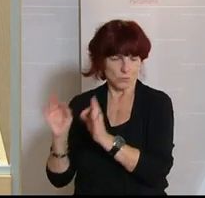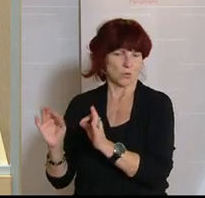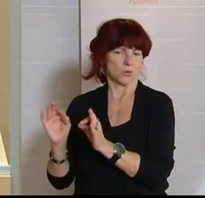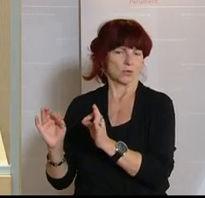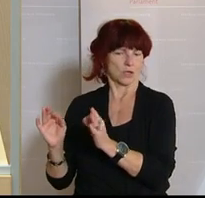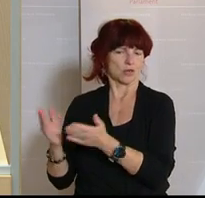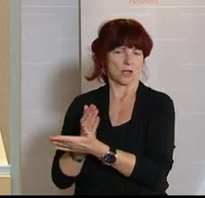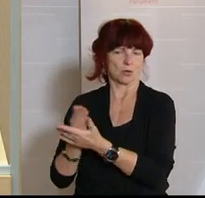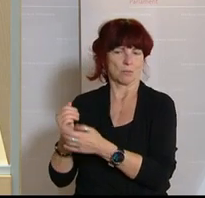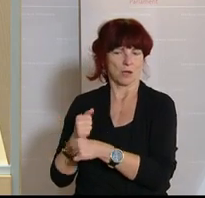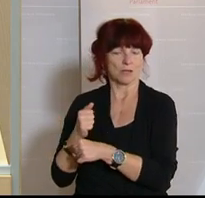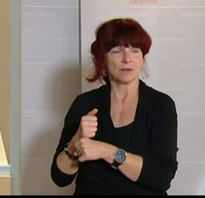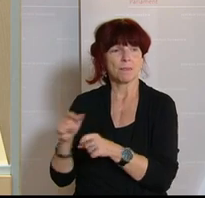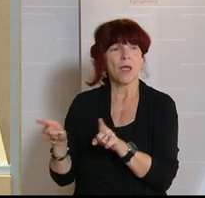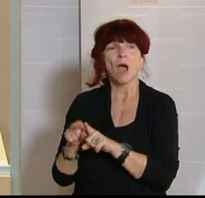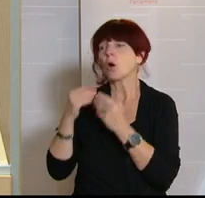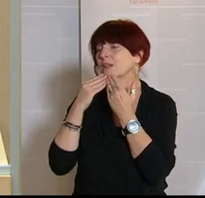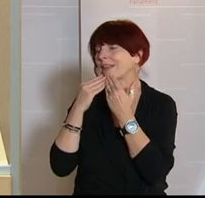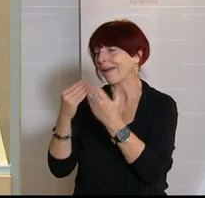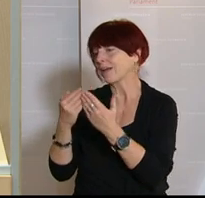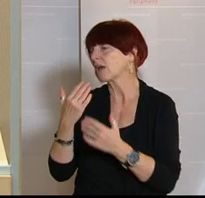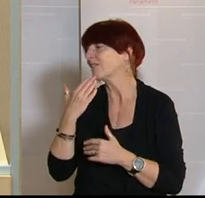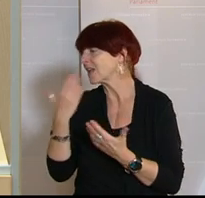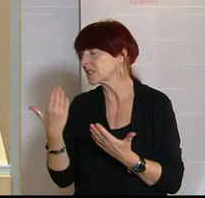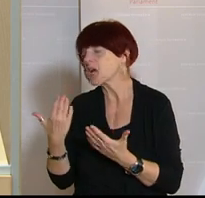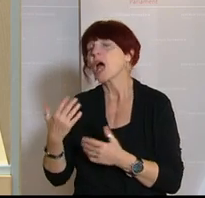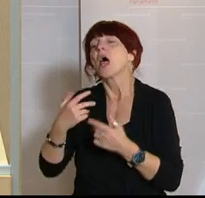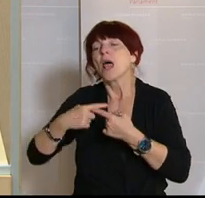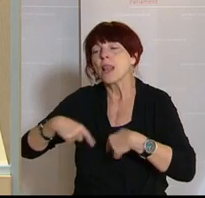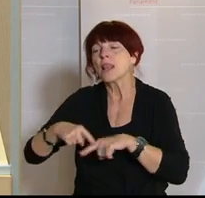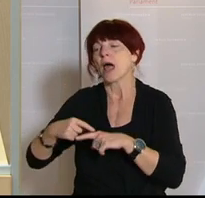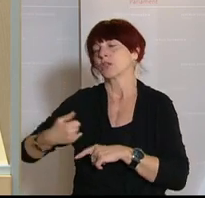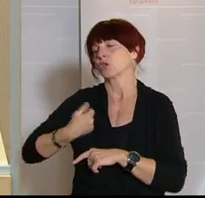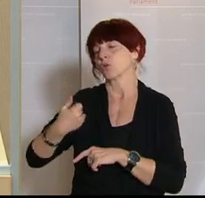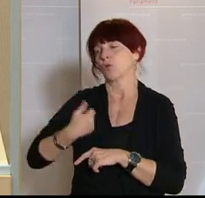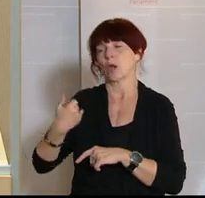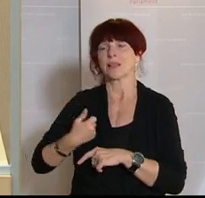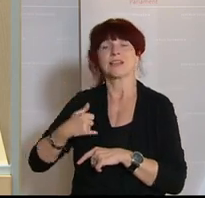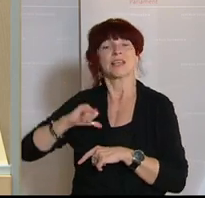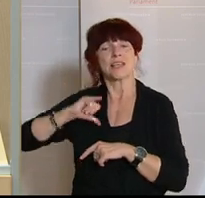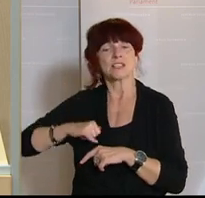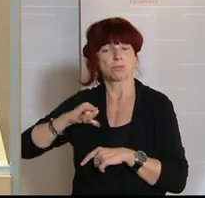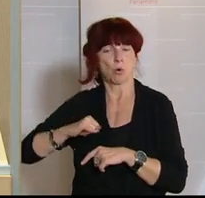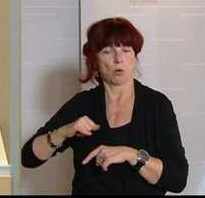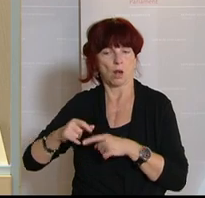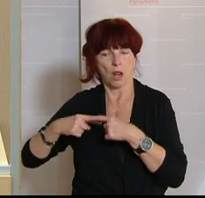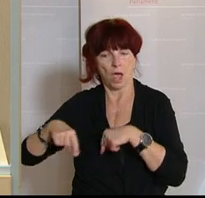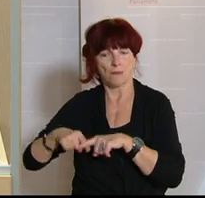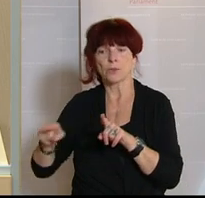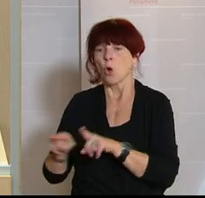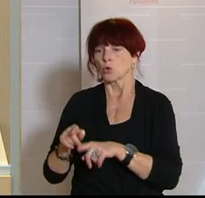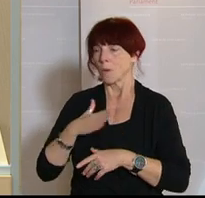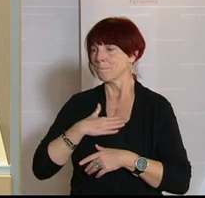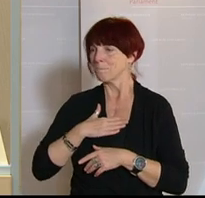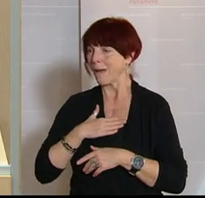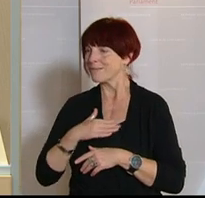im Bezirk Innsbruck-Land und ganz allen voran meiner Heimatgemeinde Bolling, die mit der Landjugend